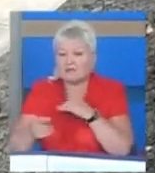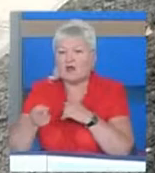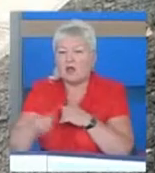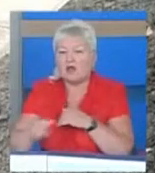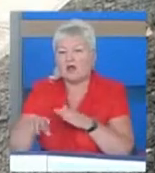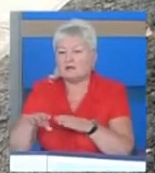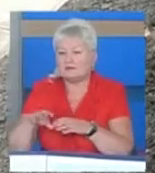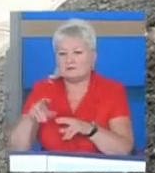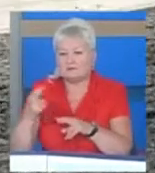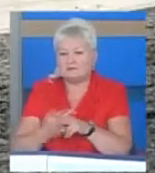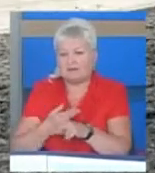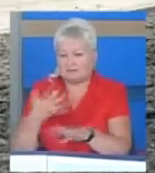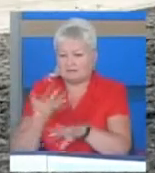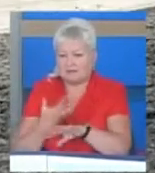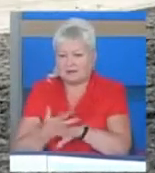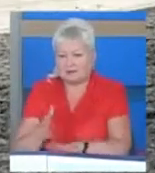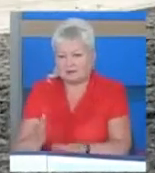халтури не обійшлося.